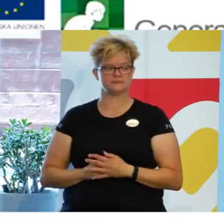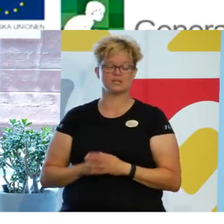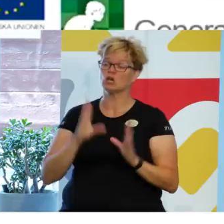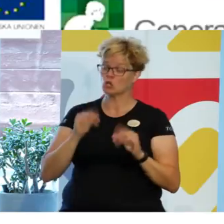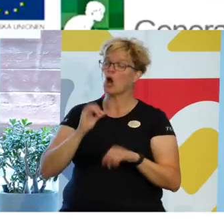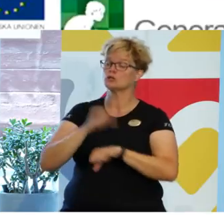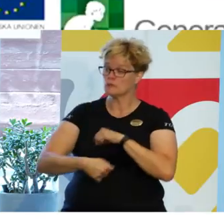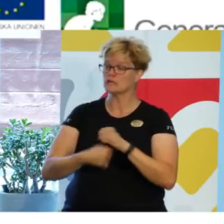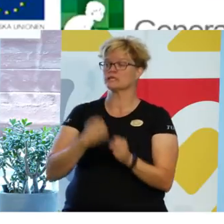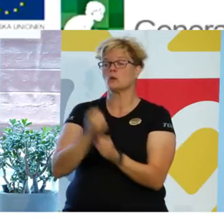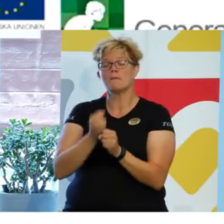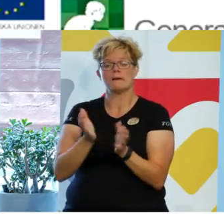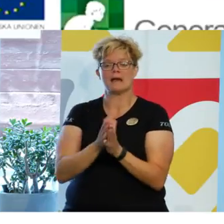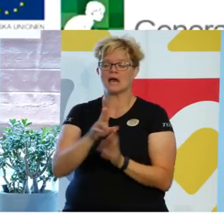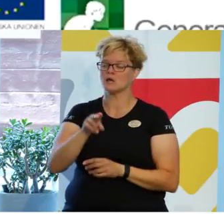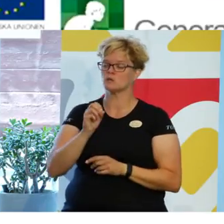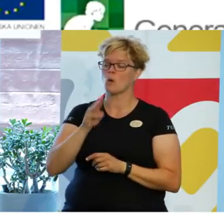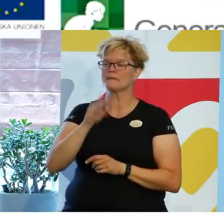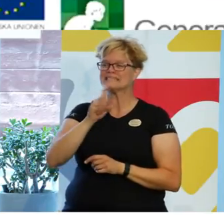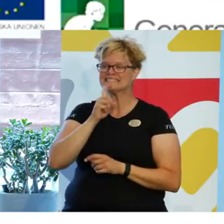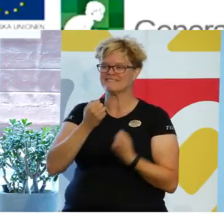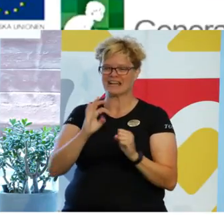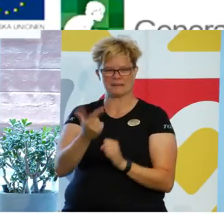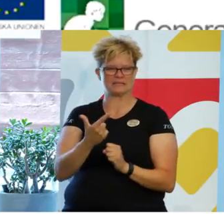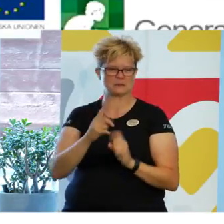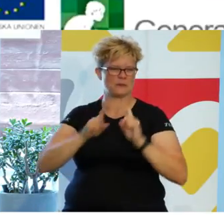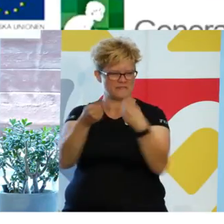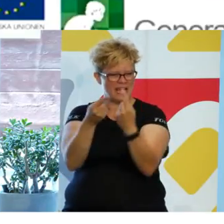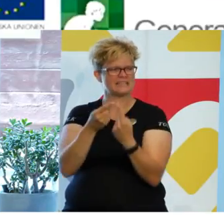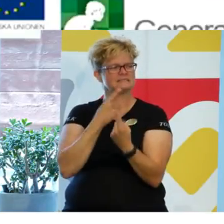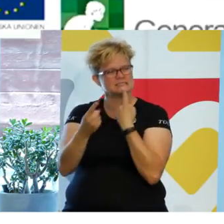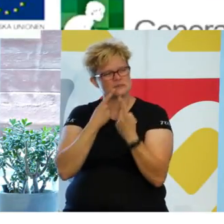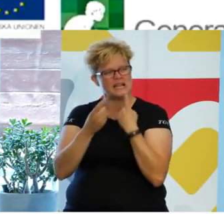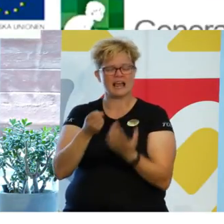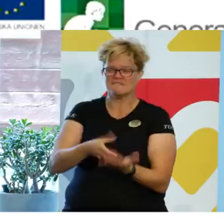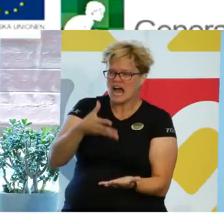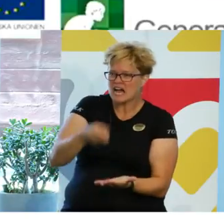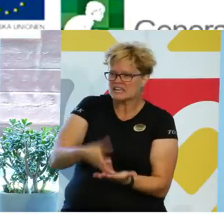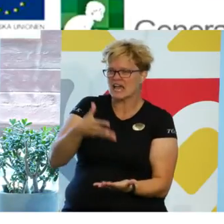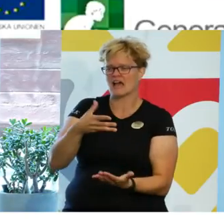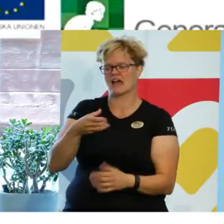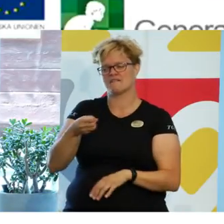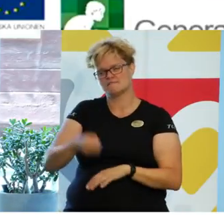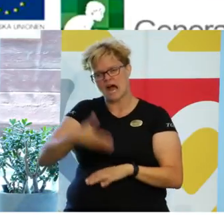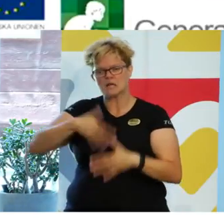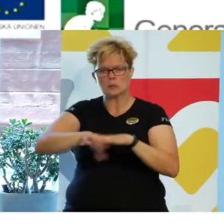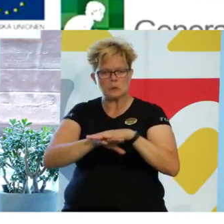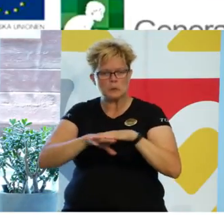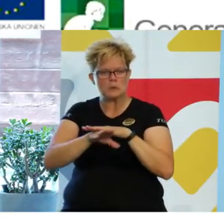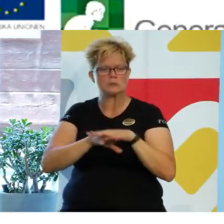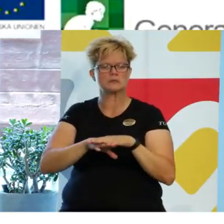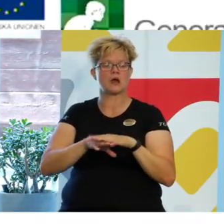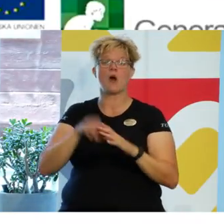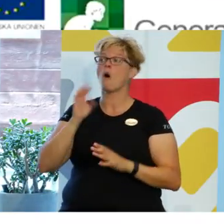nödvändigt att arbeta med normkritisk verksamhetsutveckling. Att prata om världen och prata om värdegrunder. Om vi